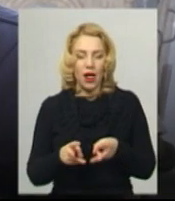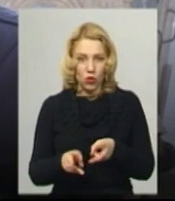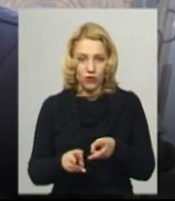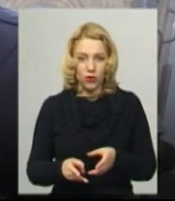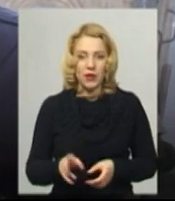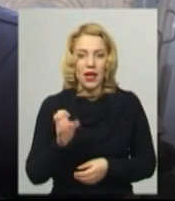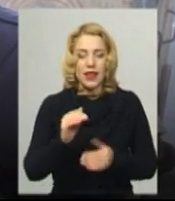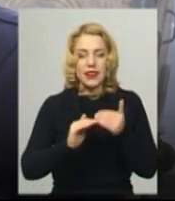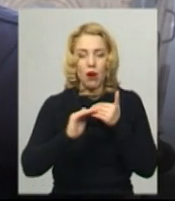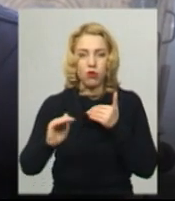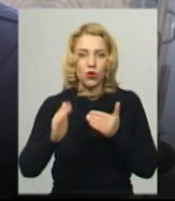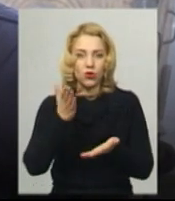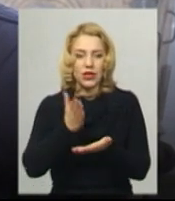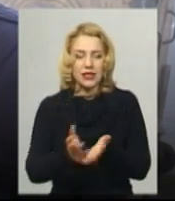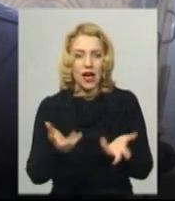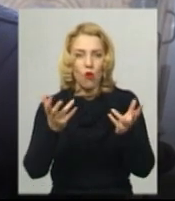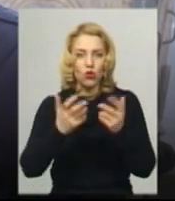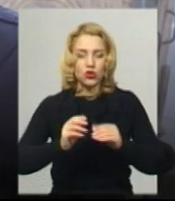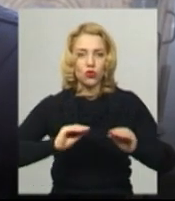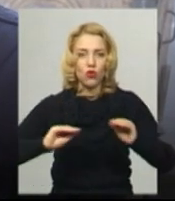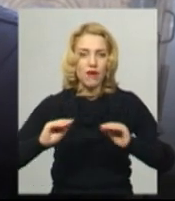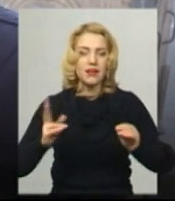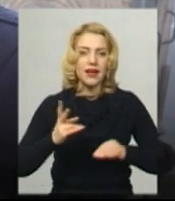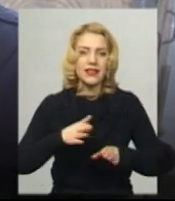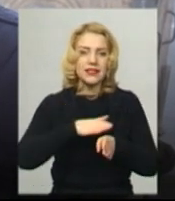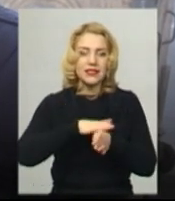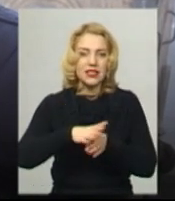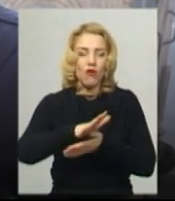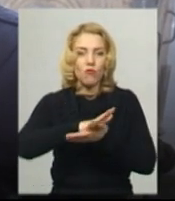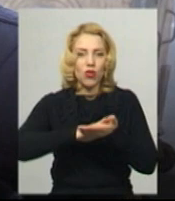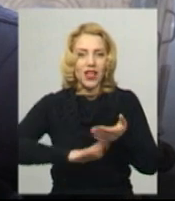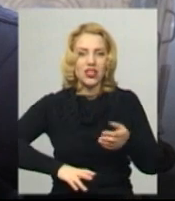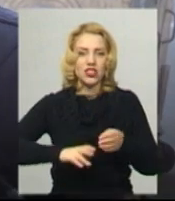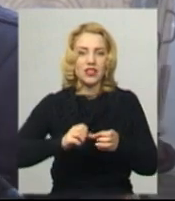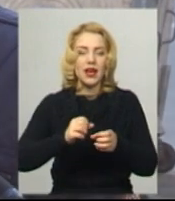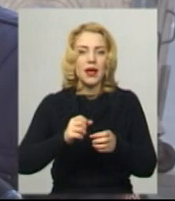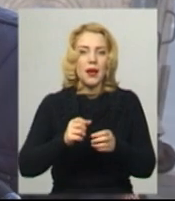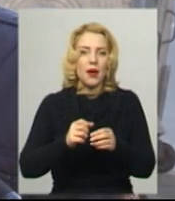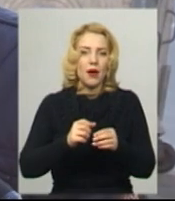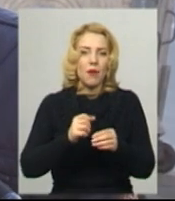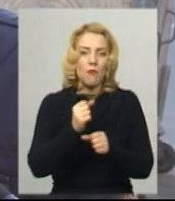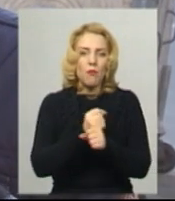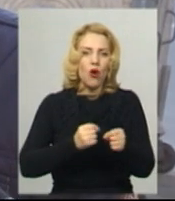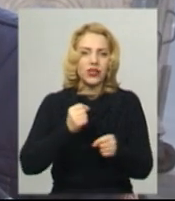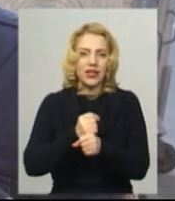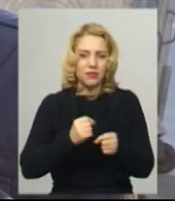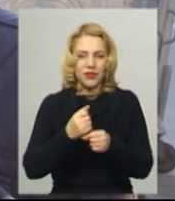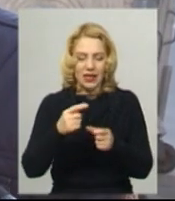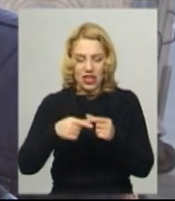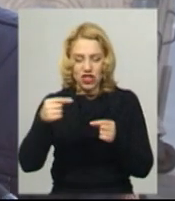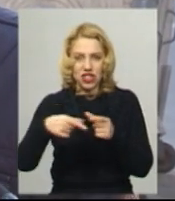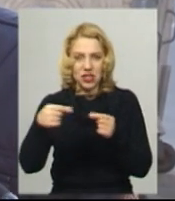знаходиться устаткування, яке здійснює їх в подальшому подрібнення і вже щепа сама,